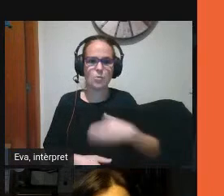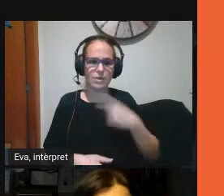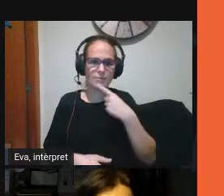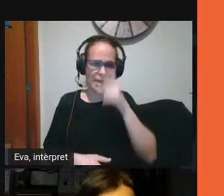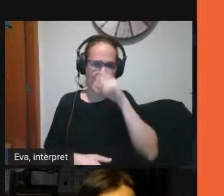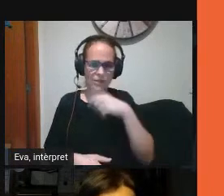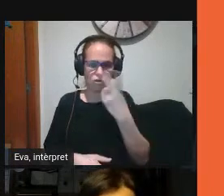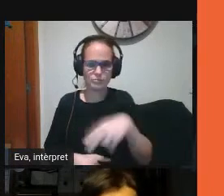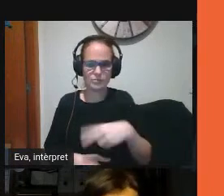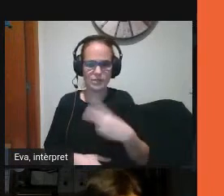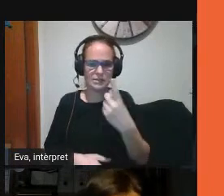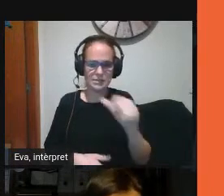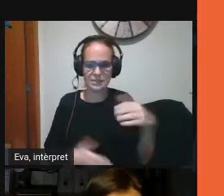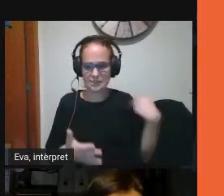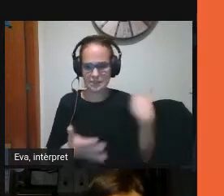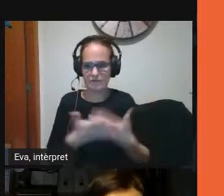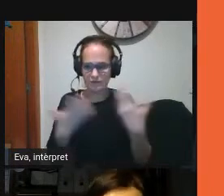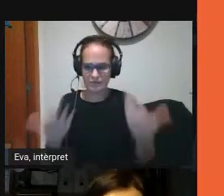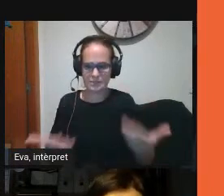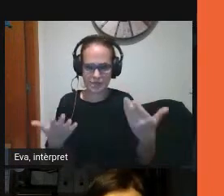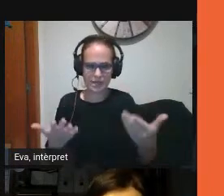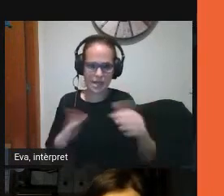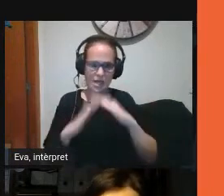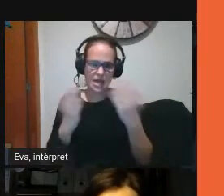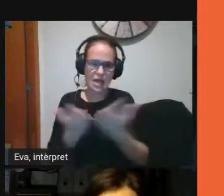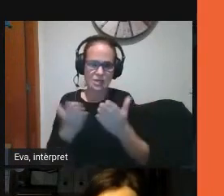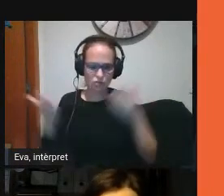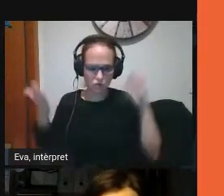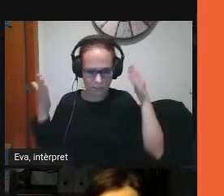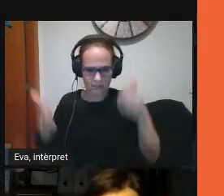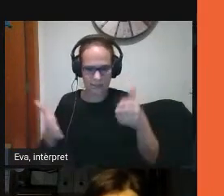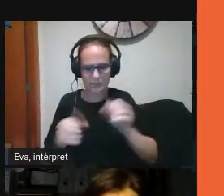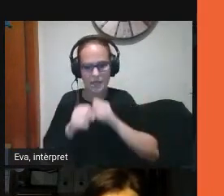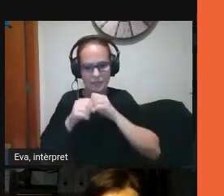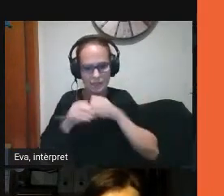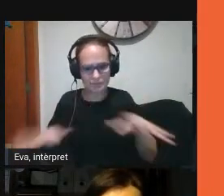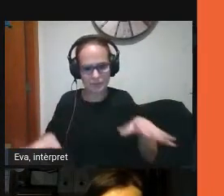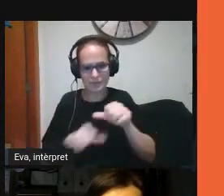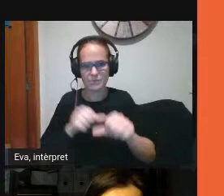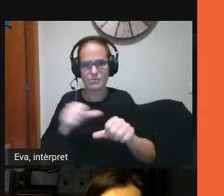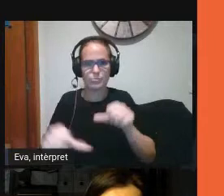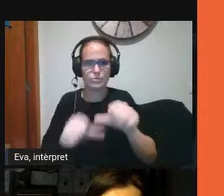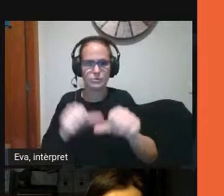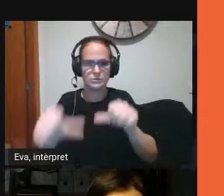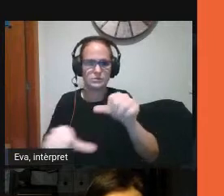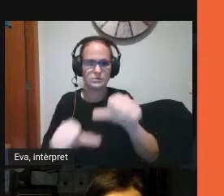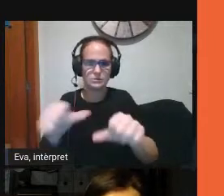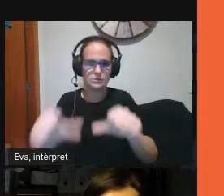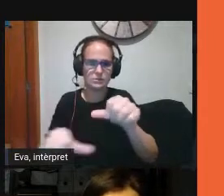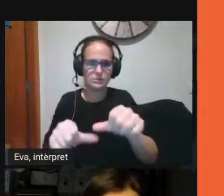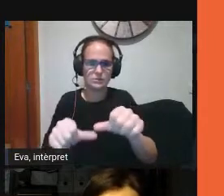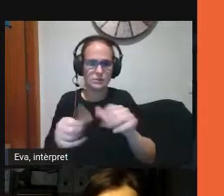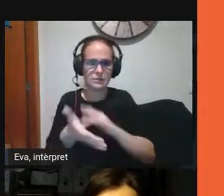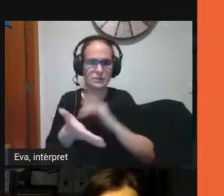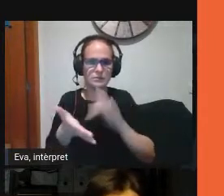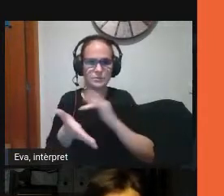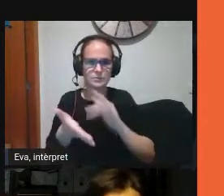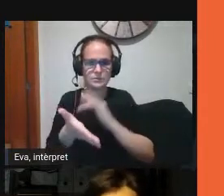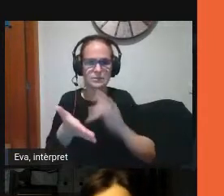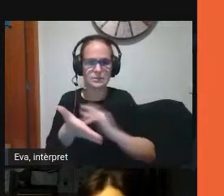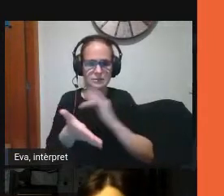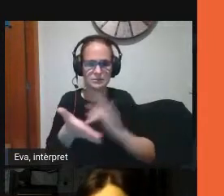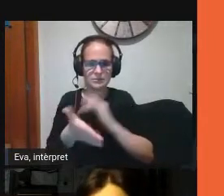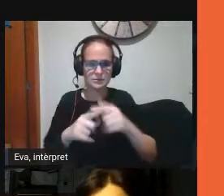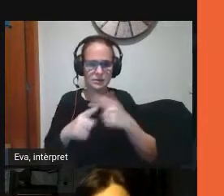2016 fins a actualitat l'escola s'ha centrat molt en el desplegament progressiu de tablets i Chromebox